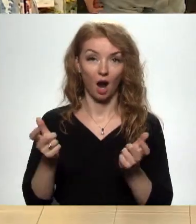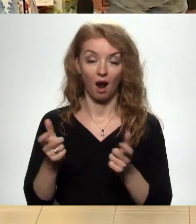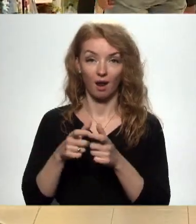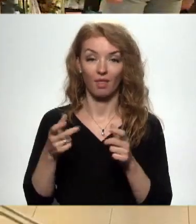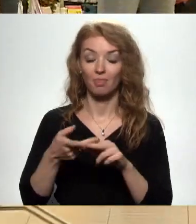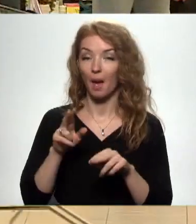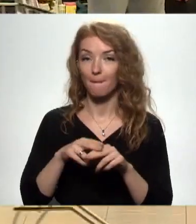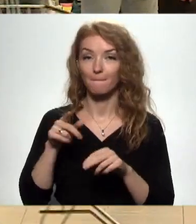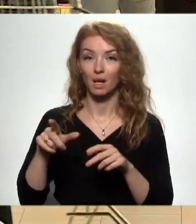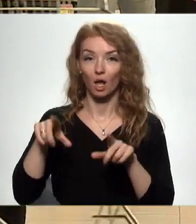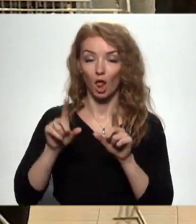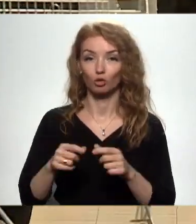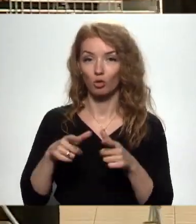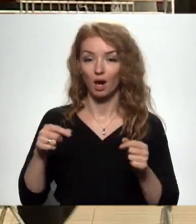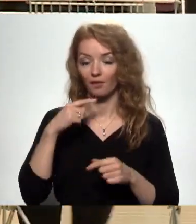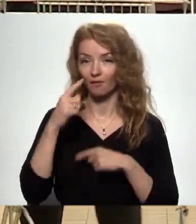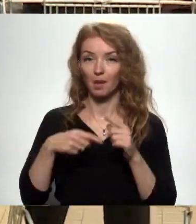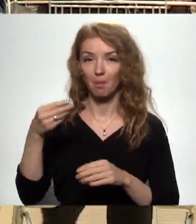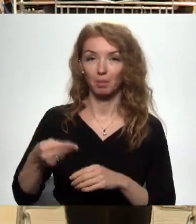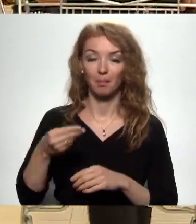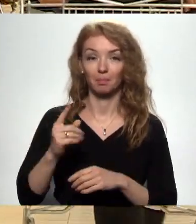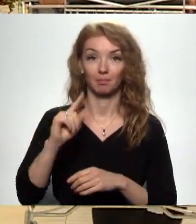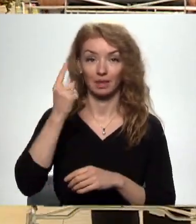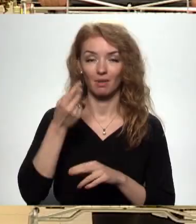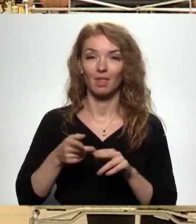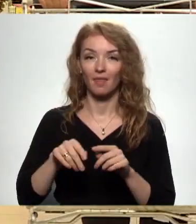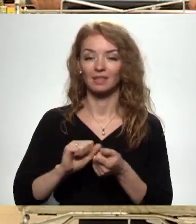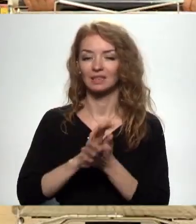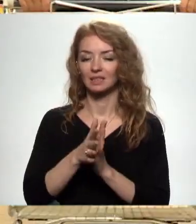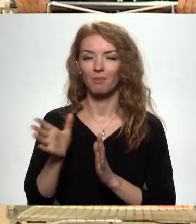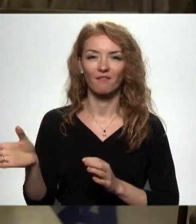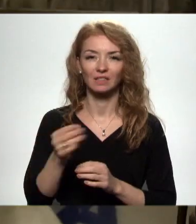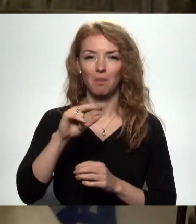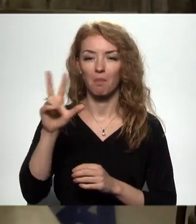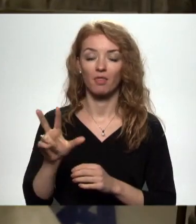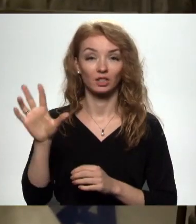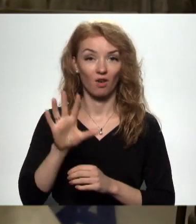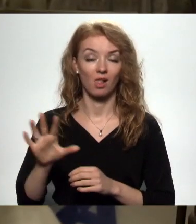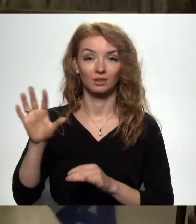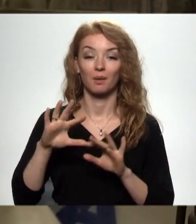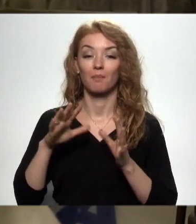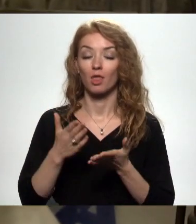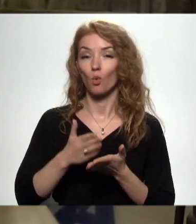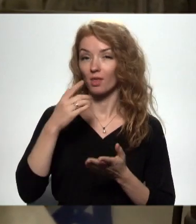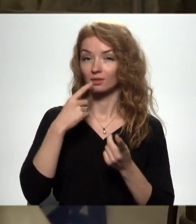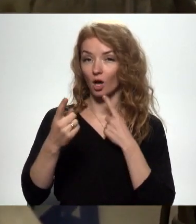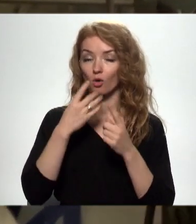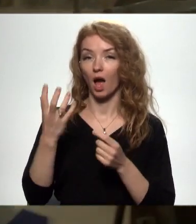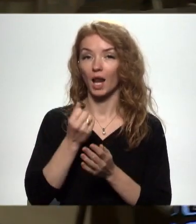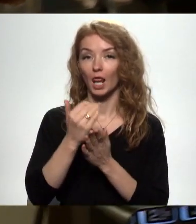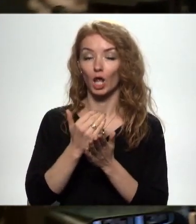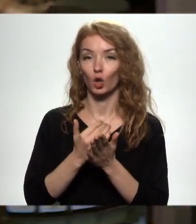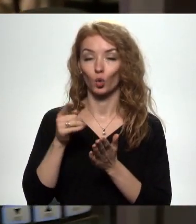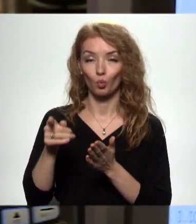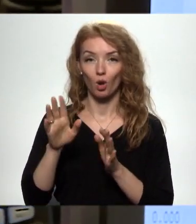Tādēļ lojaltātes karti vienmēr būs jānopīkstina pirmā. Šāda sistēma ir visās Baltijas valstīs, bet notieks sāruns ar likumdevē, lai